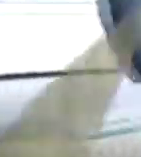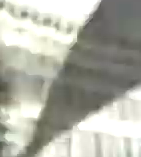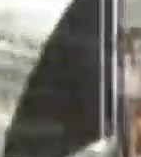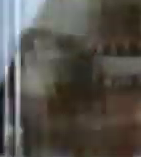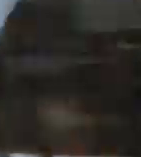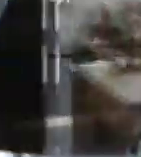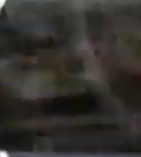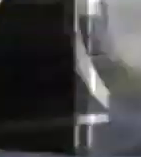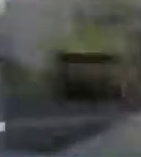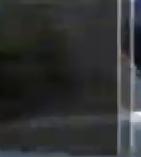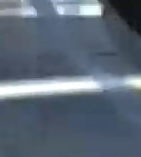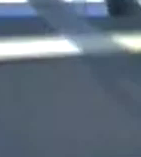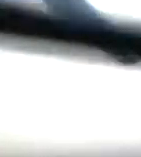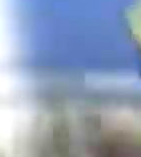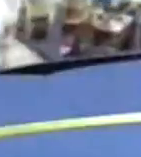Девушки отдыхают